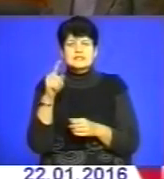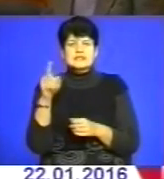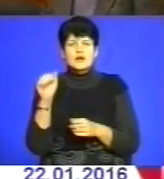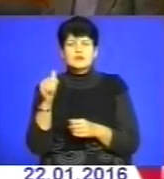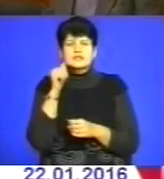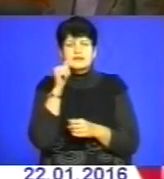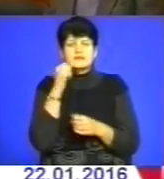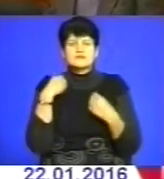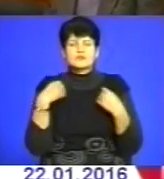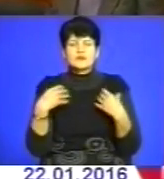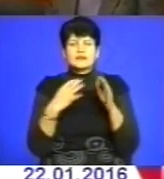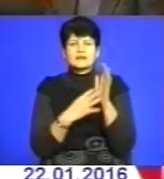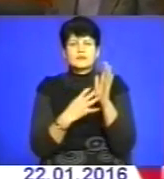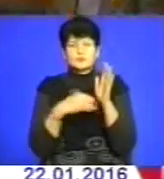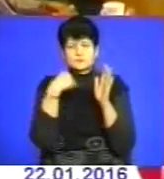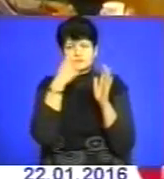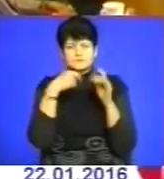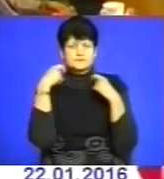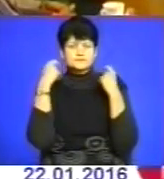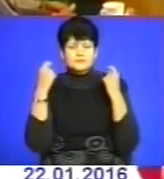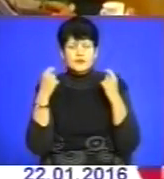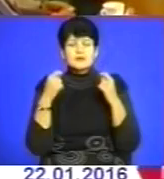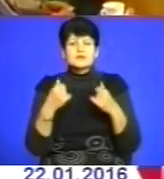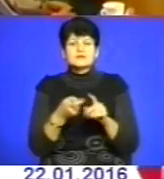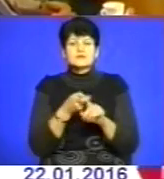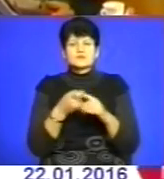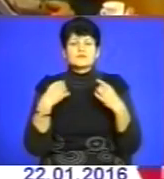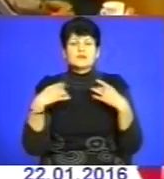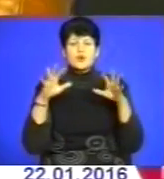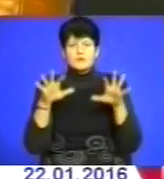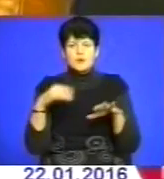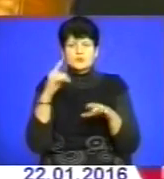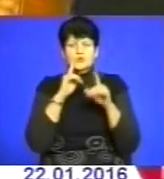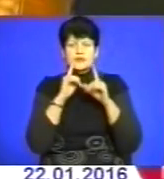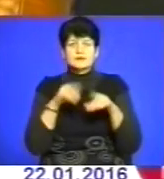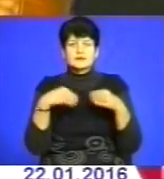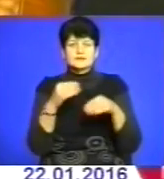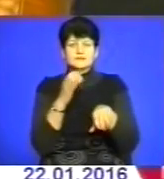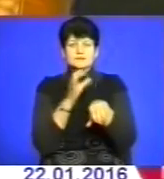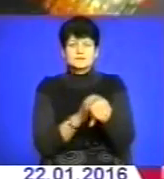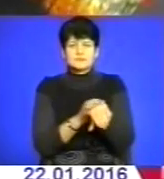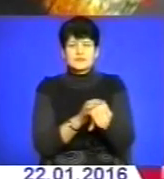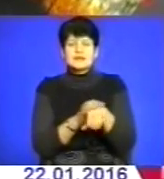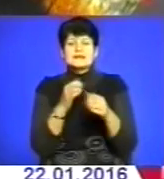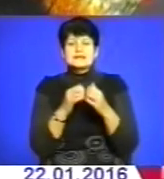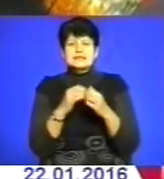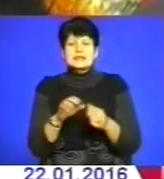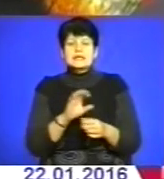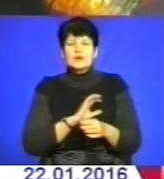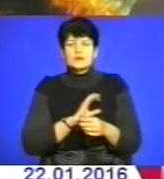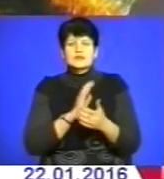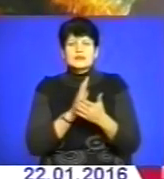святкуватиме 90-річний ювілей. З нагоди свята голова обласної ради нагородив її годинником. Серед нагороджених